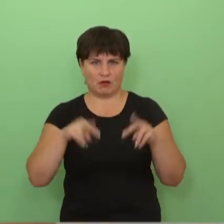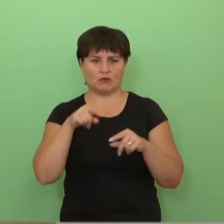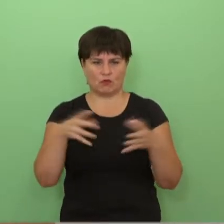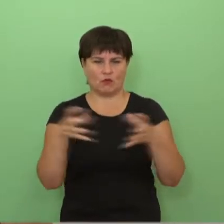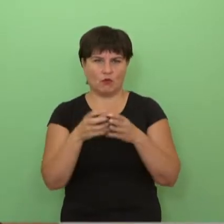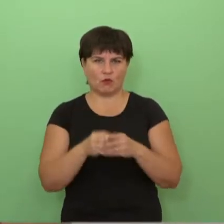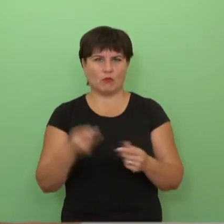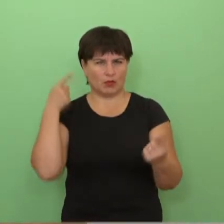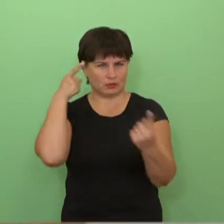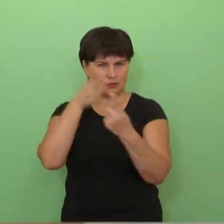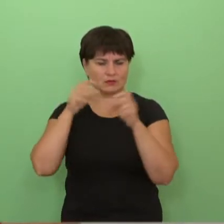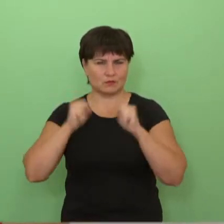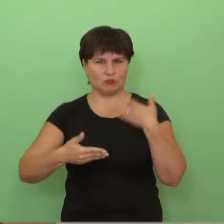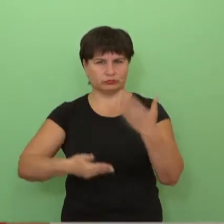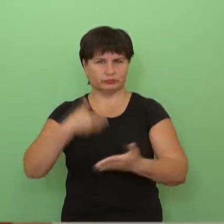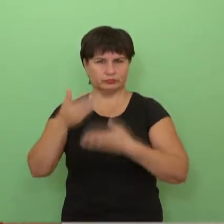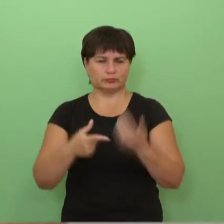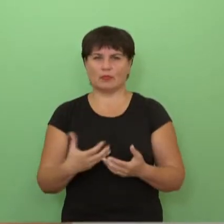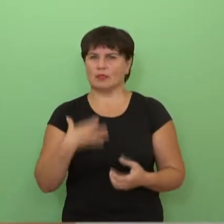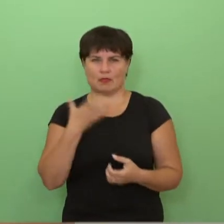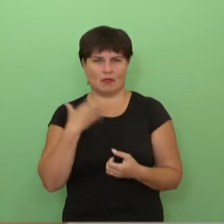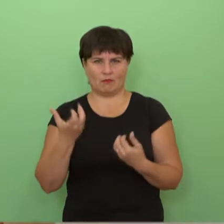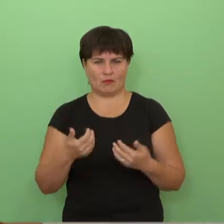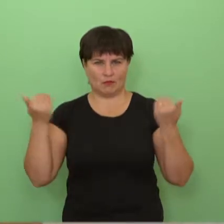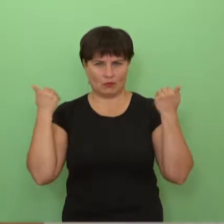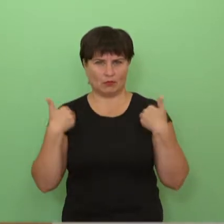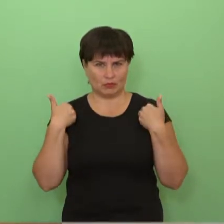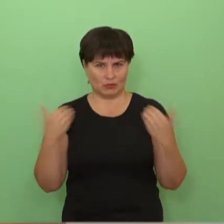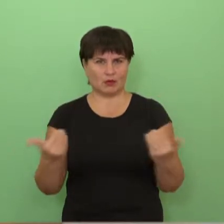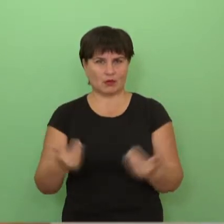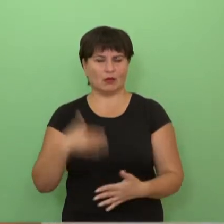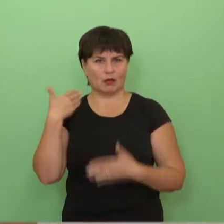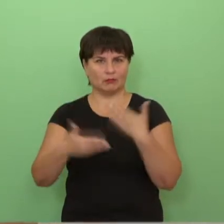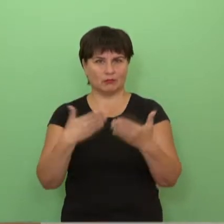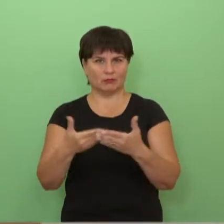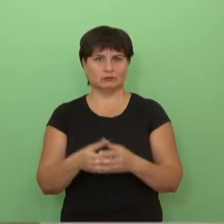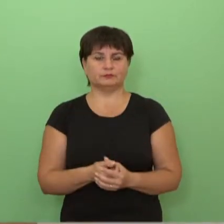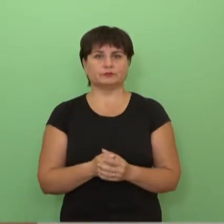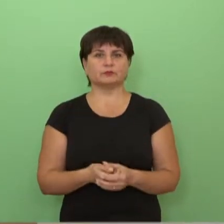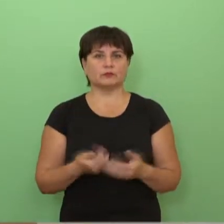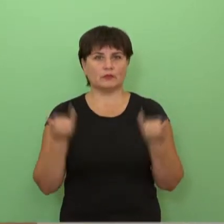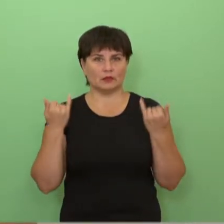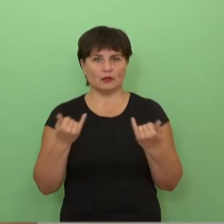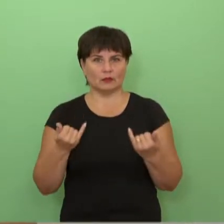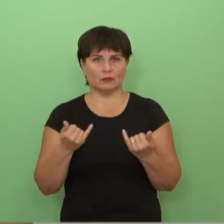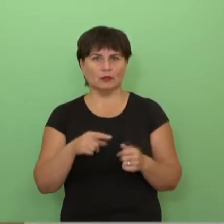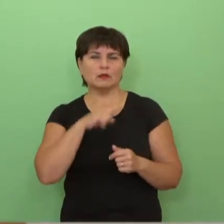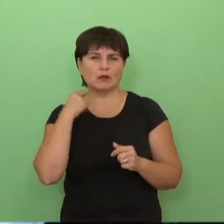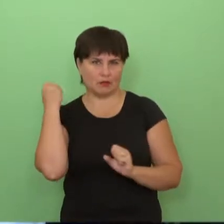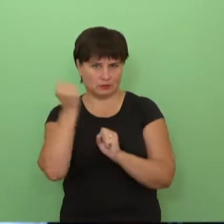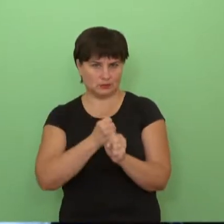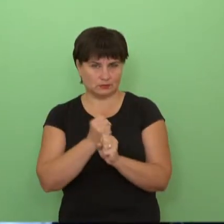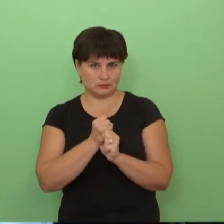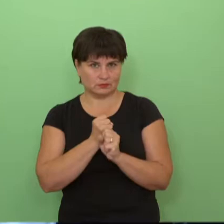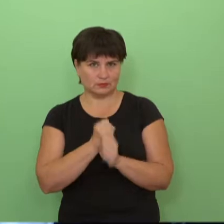kurią gali eiti, su kurią gali siekti tiksto, kuri nebijo iššūkių, kuri priima iššūkius. Ir mes iš